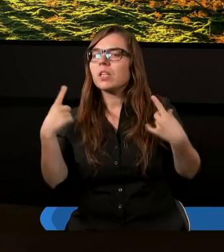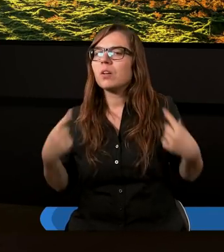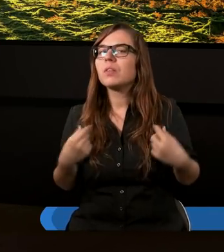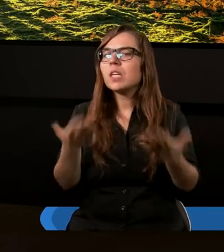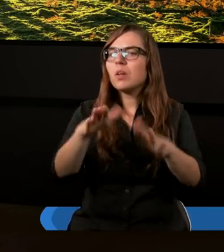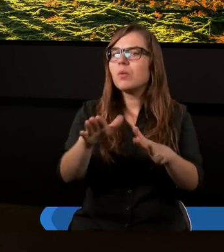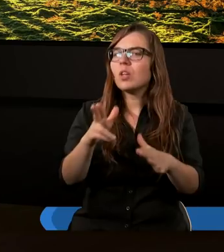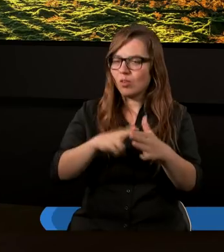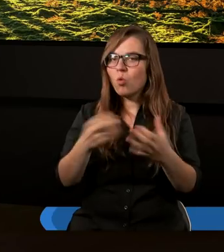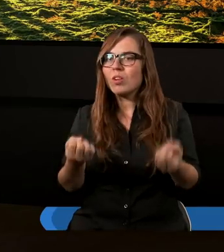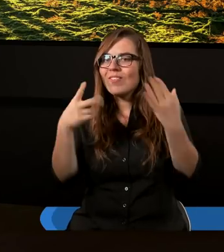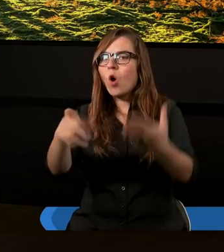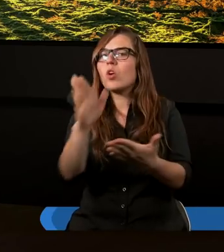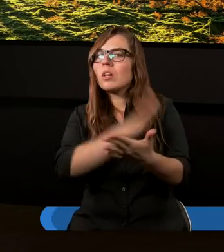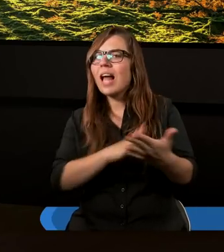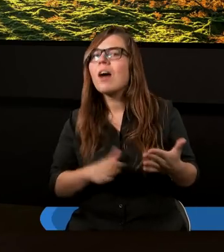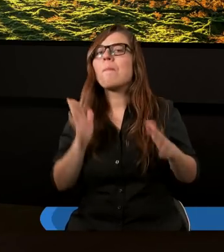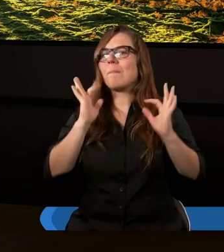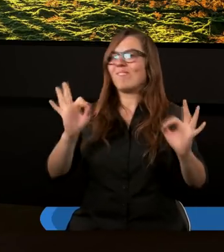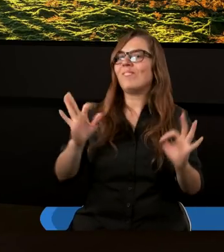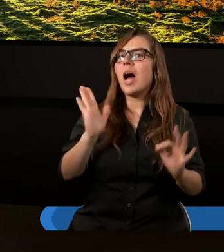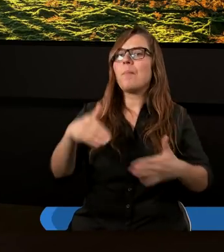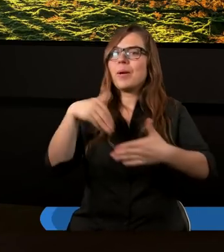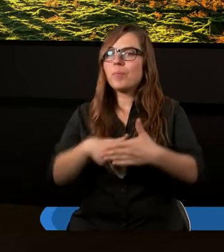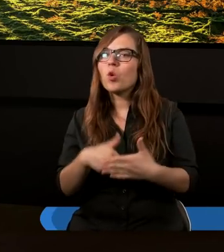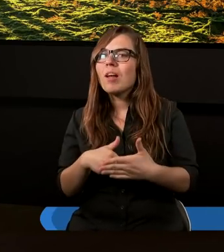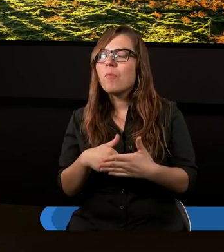które tworzą ten naród, będą właściwie postępować,